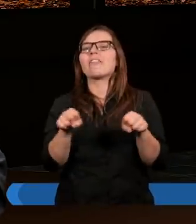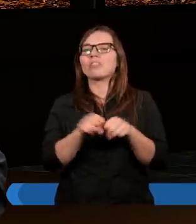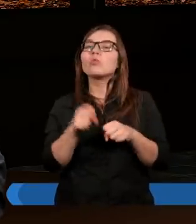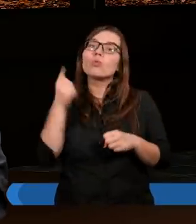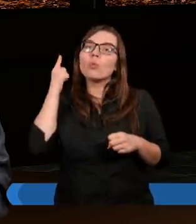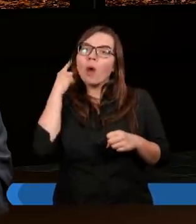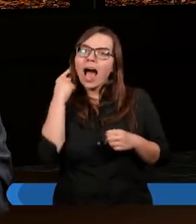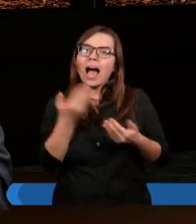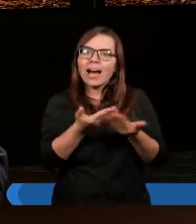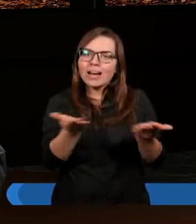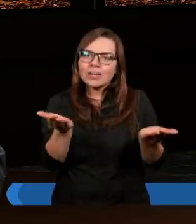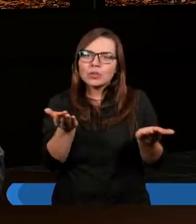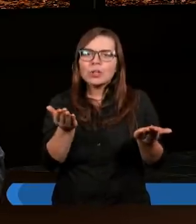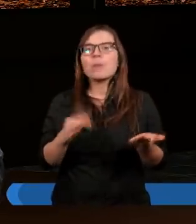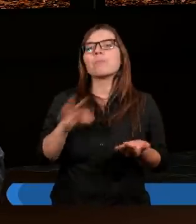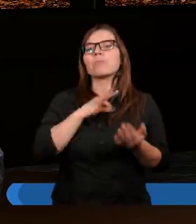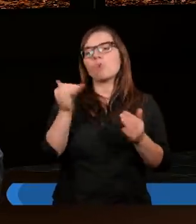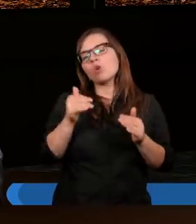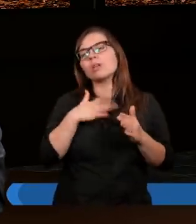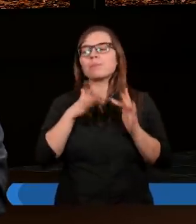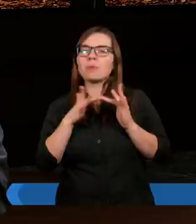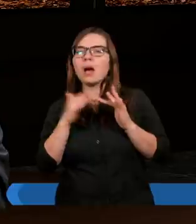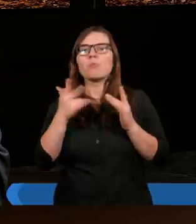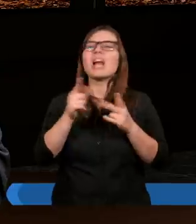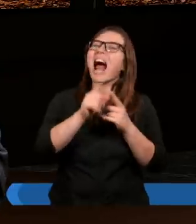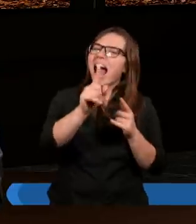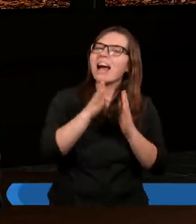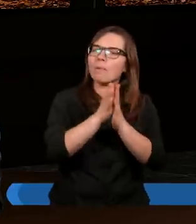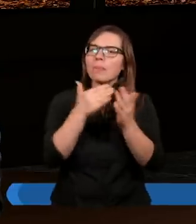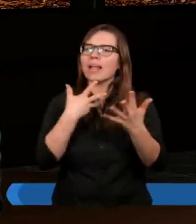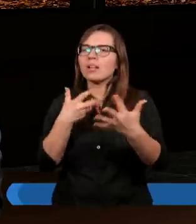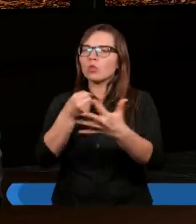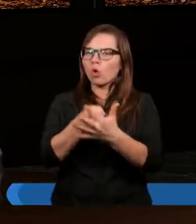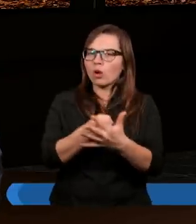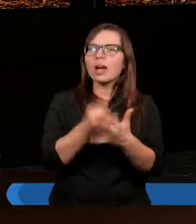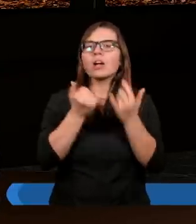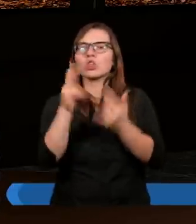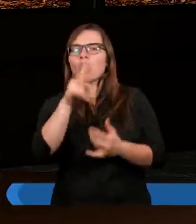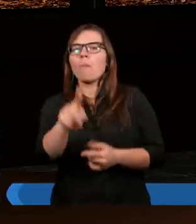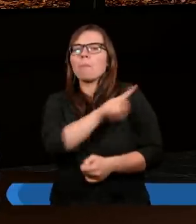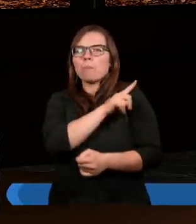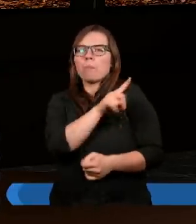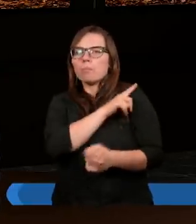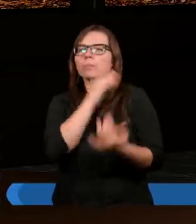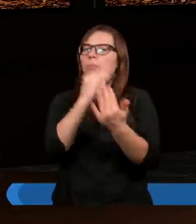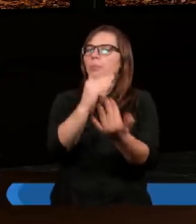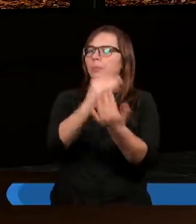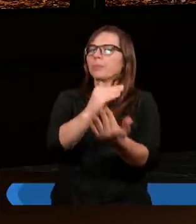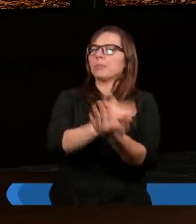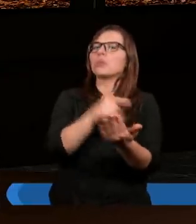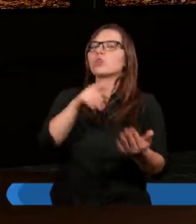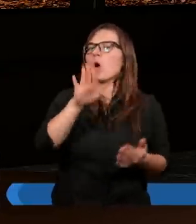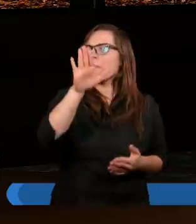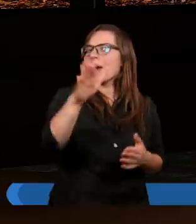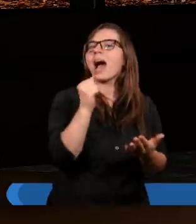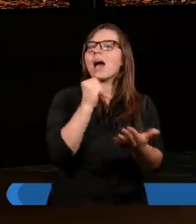Słuchajcie, moim zdaniem, ale nie, może dokończę jednak. Jeżeli ktoś przestrzega prawa, to ma